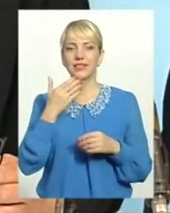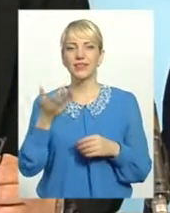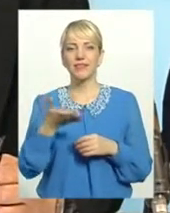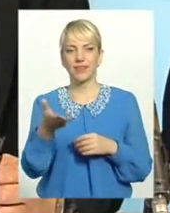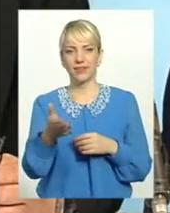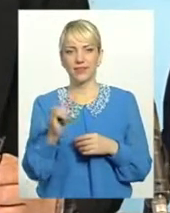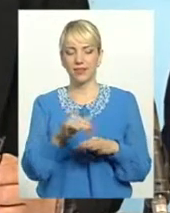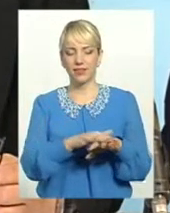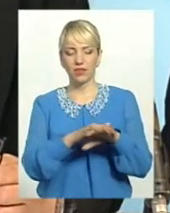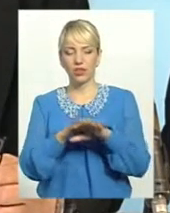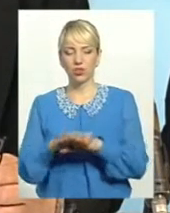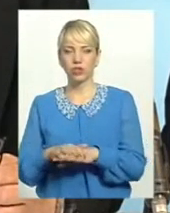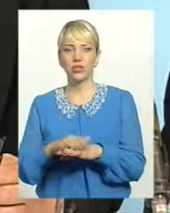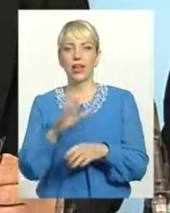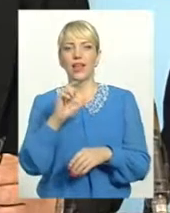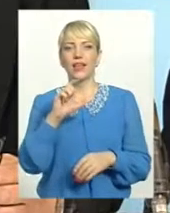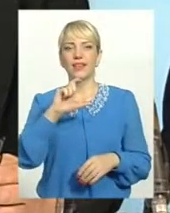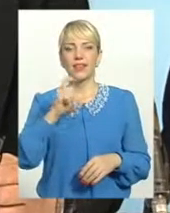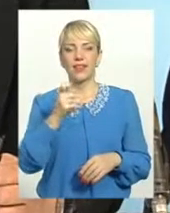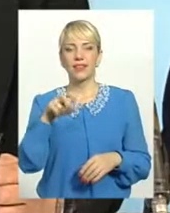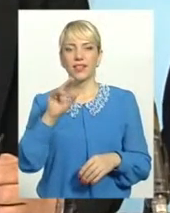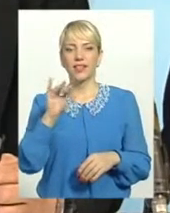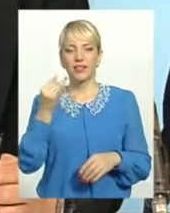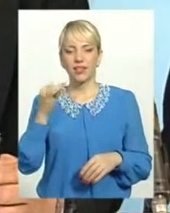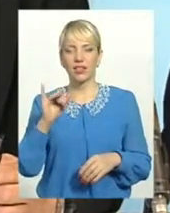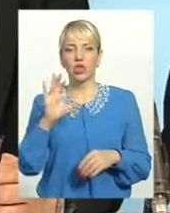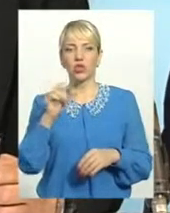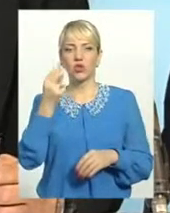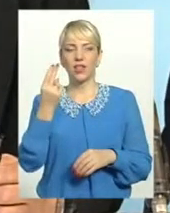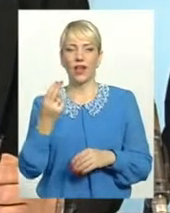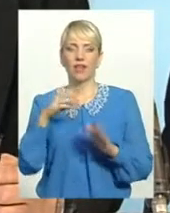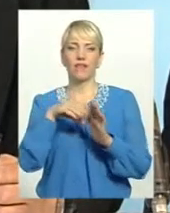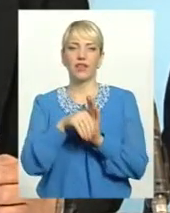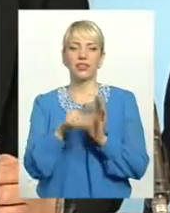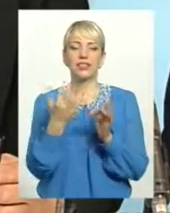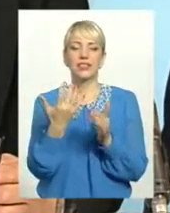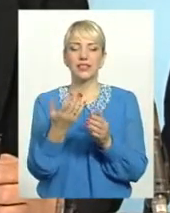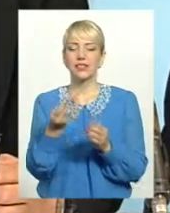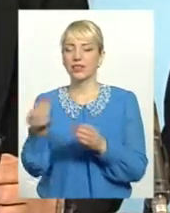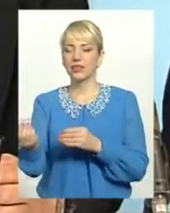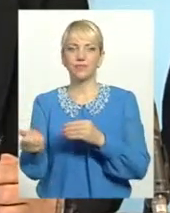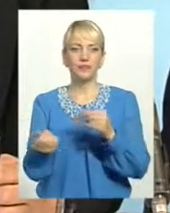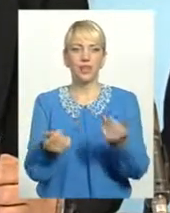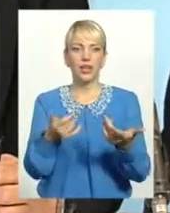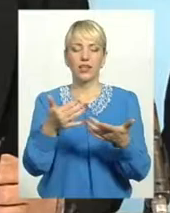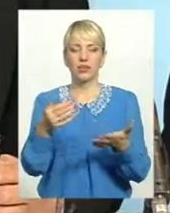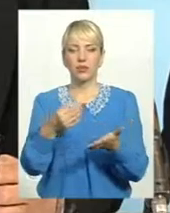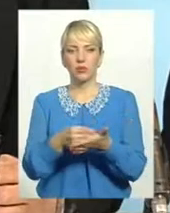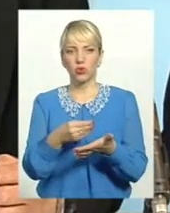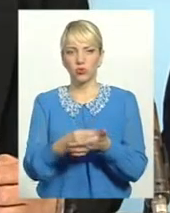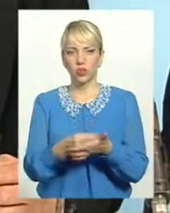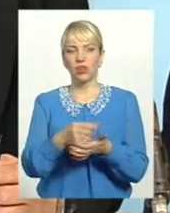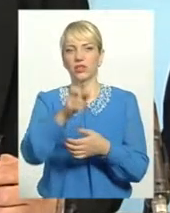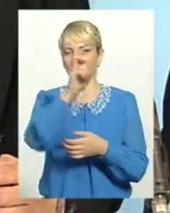надходження єдиного соціального внеску про те, скільки кому нарахували, і скільки відрахували до різних бюджетів, в тому числі і